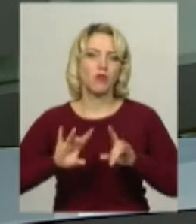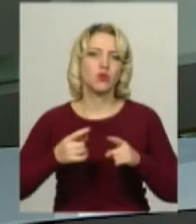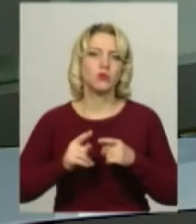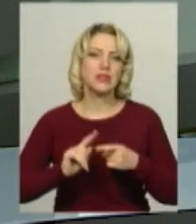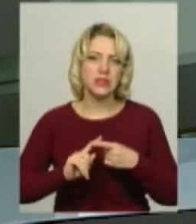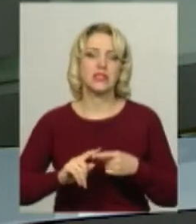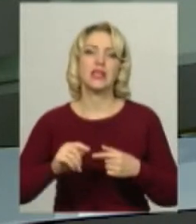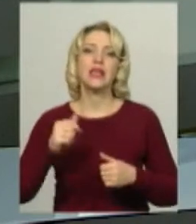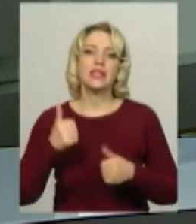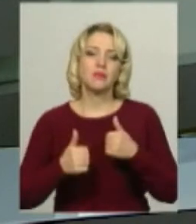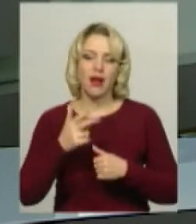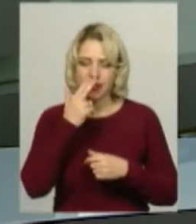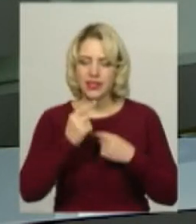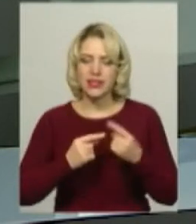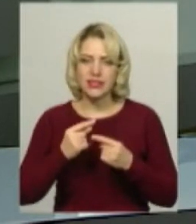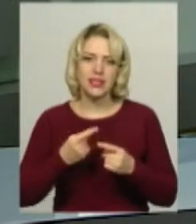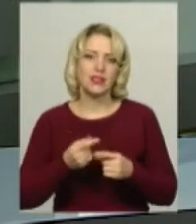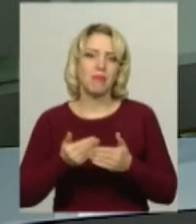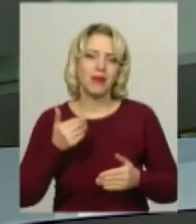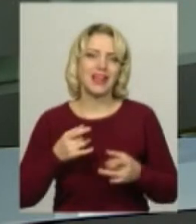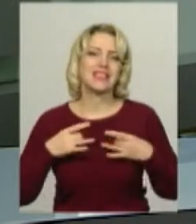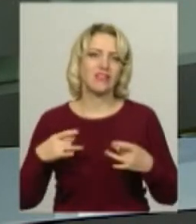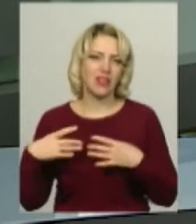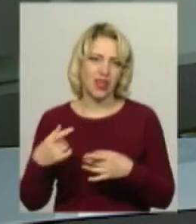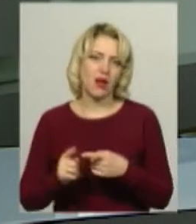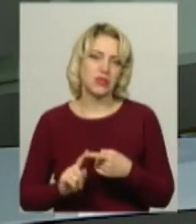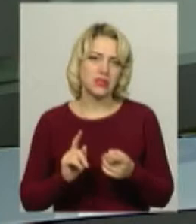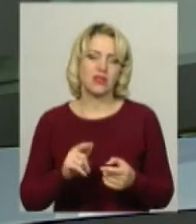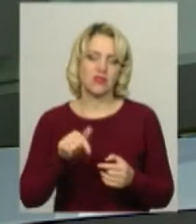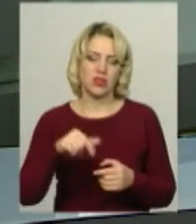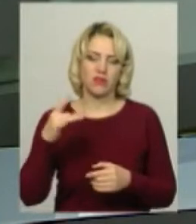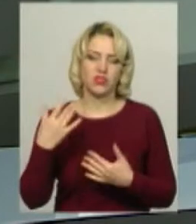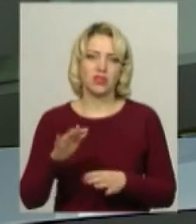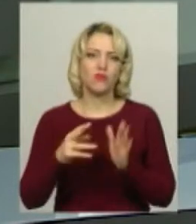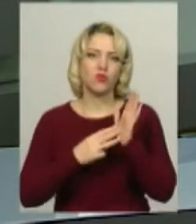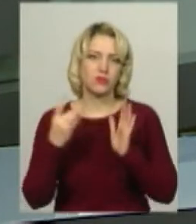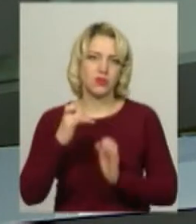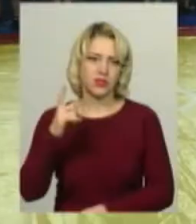ці змагання традиційні перед новорічно-різдвяними святами. Цього року вони восьмі за рахунком.